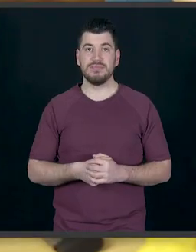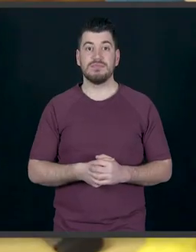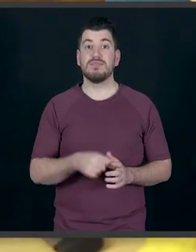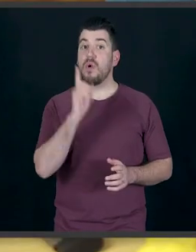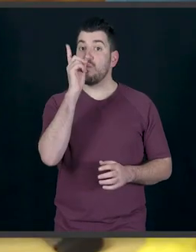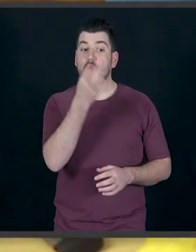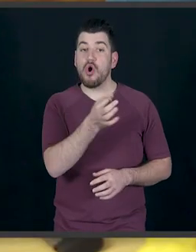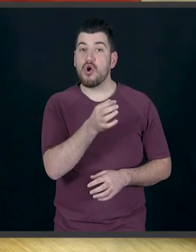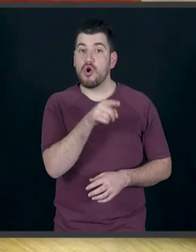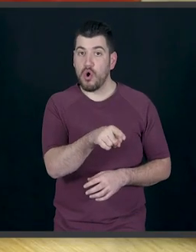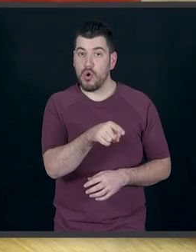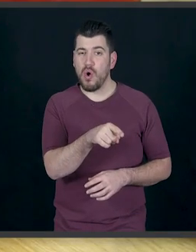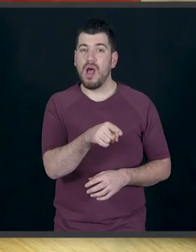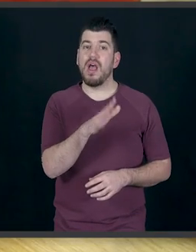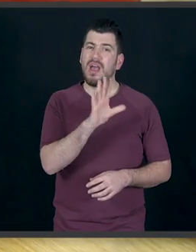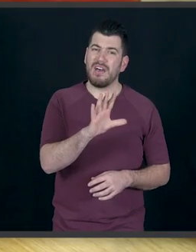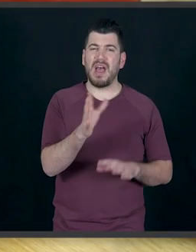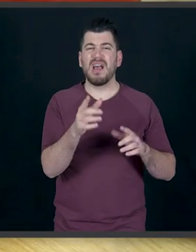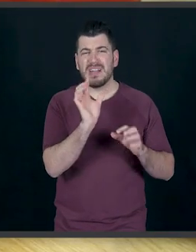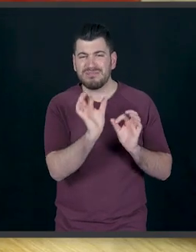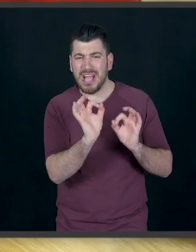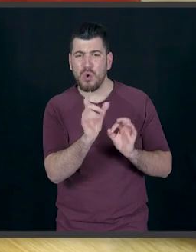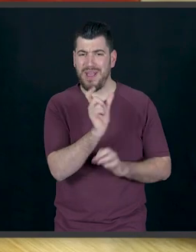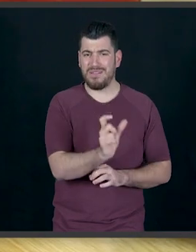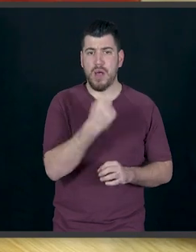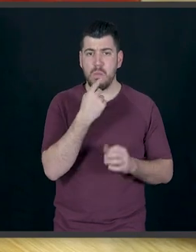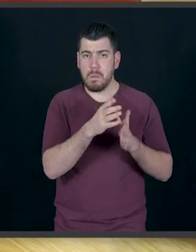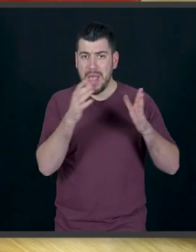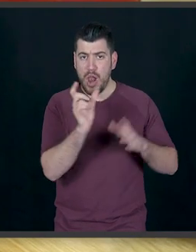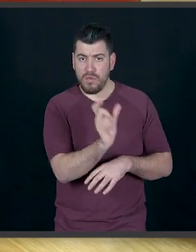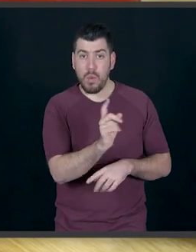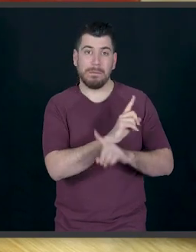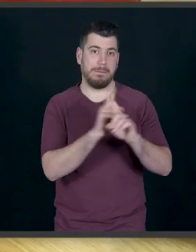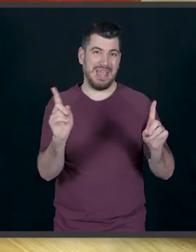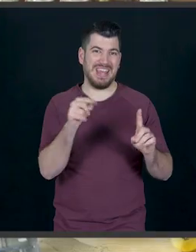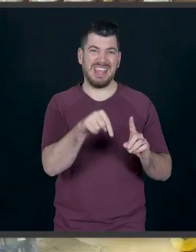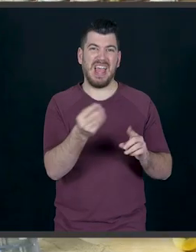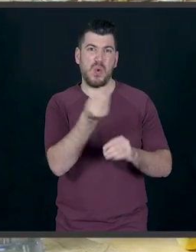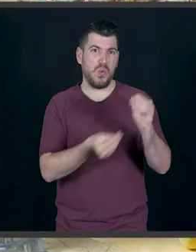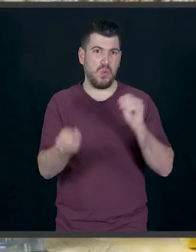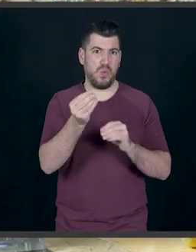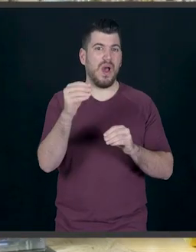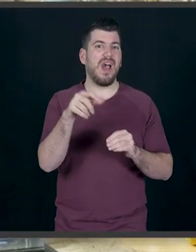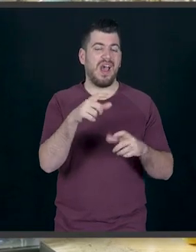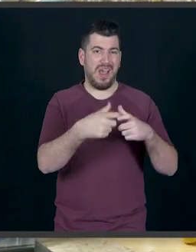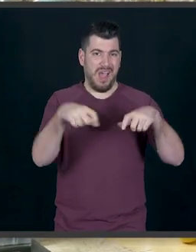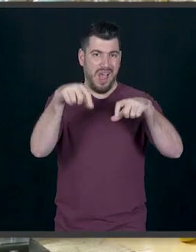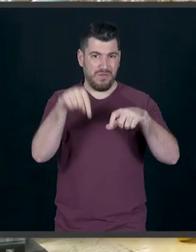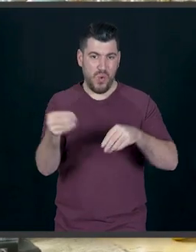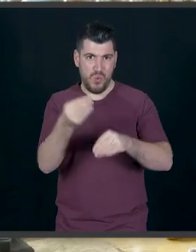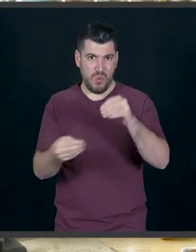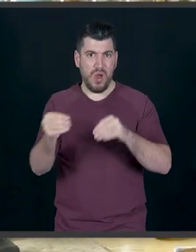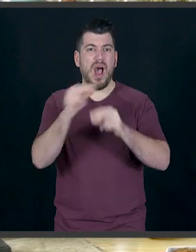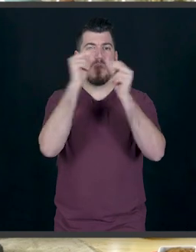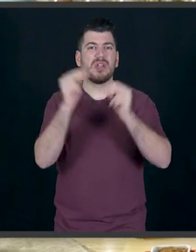Μόνο τους κρόκους, από μέτρη αυγά, πενεντάρια μην πάρετε πολύ μεγάλα, γιατί αν πάρετε μεγάλα αυγά και βάλουμε παραπάνω αυγό μέσα, θα βγει μετά λίγο το